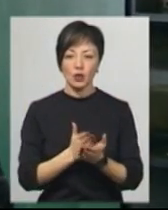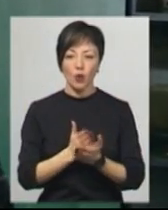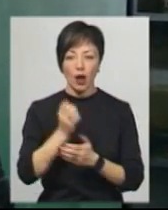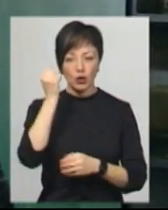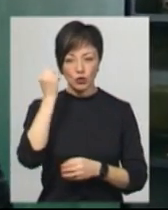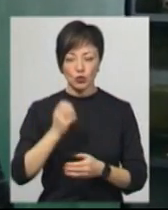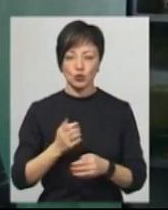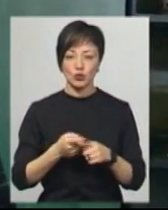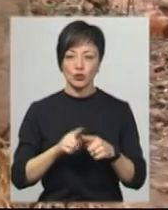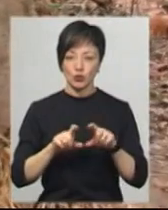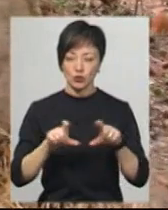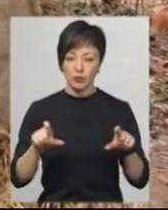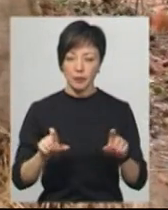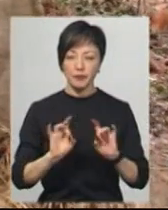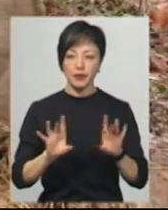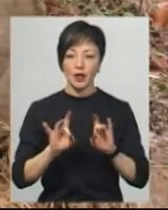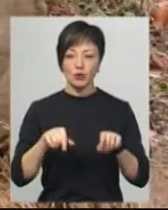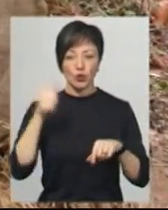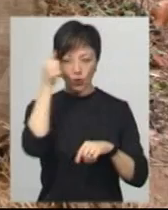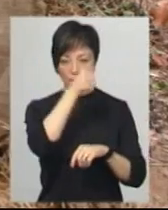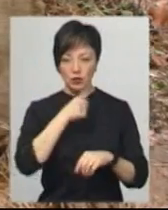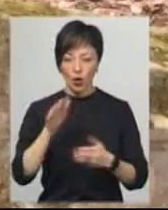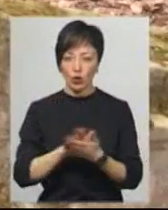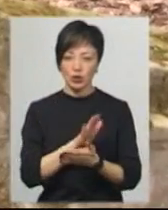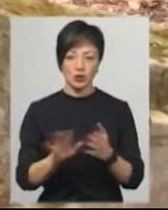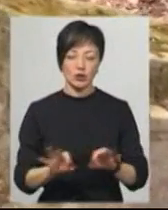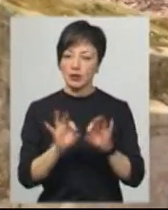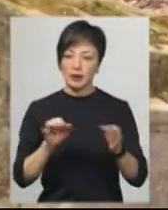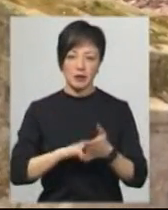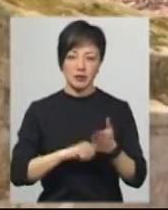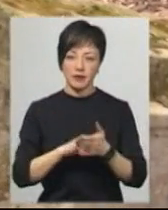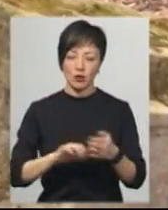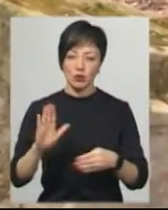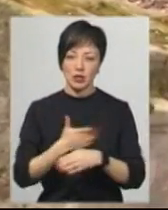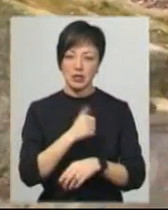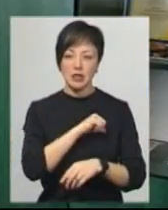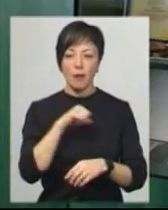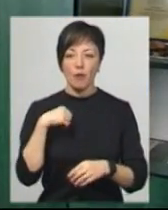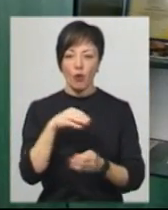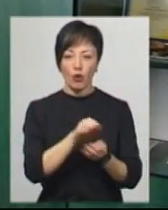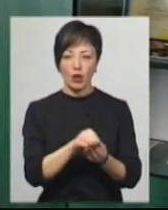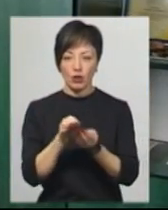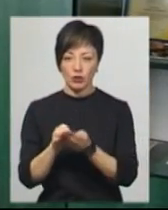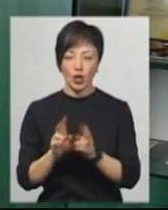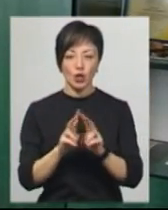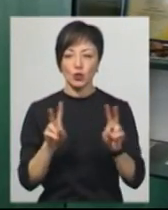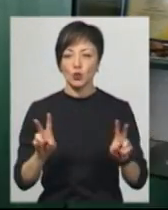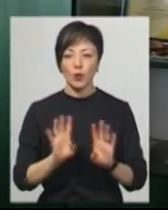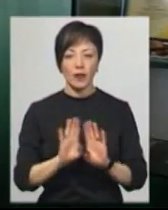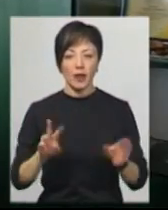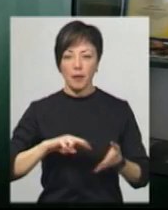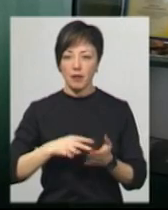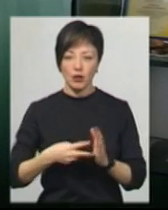служби Сергій Бортник. Пояснює, цьогорічна розчистка в жодному разі не призведе до знесення самого кладовища. Ніхто не планує